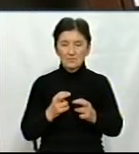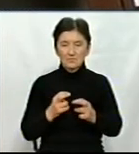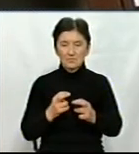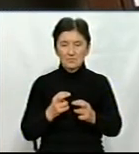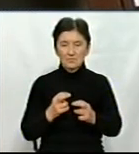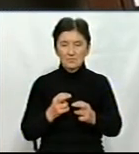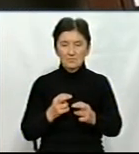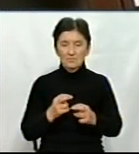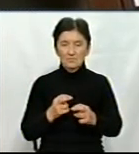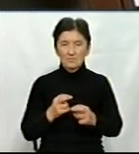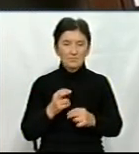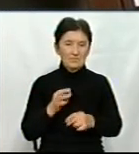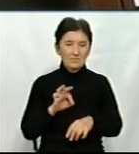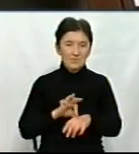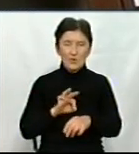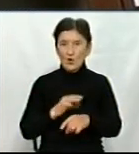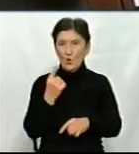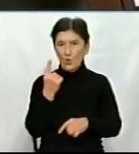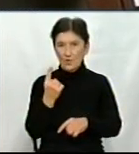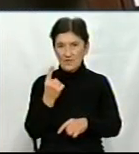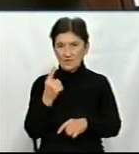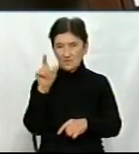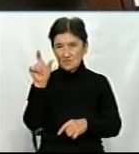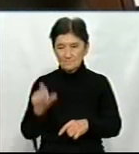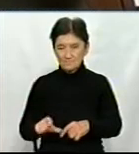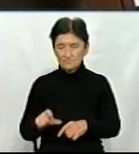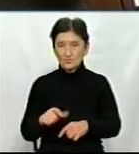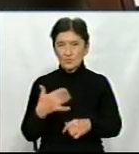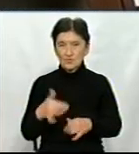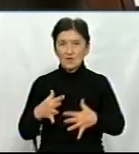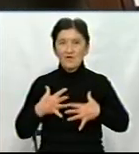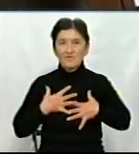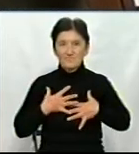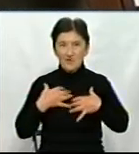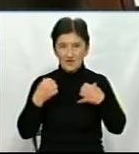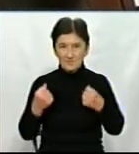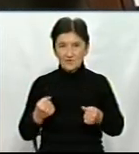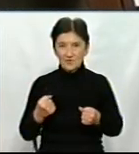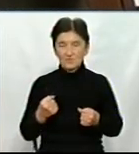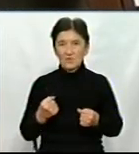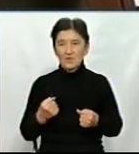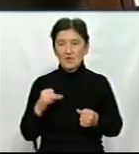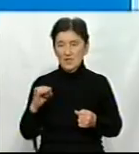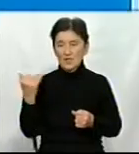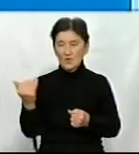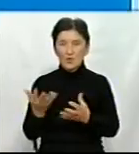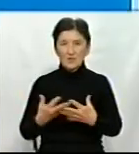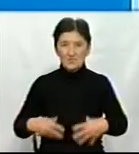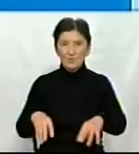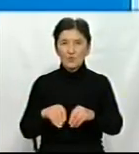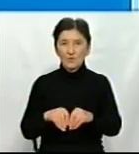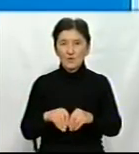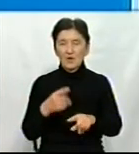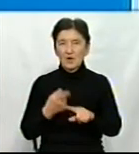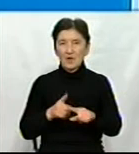один механізатор захворівав. Ну слава Богу, що це було вже, що він виздоровий, він, сім'я. Це